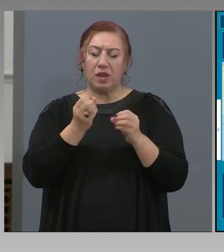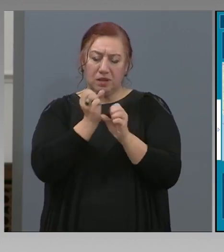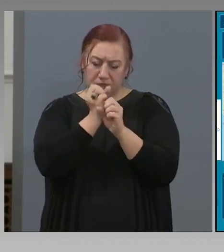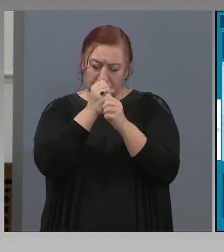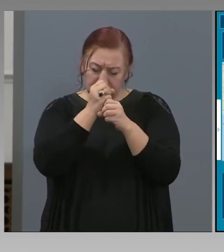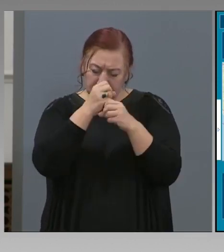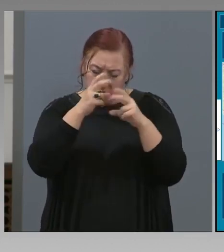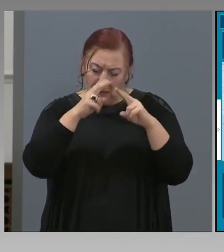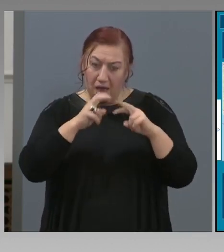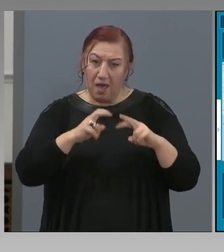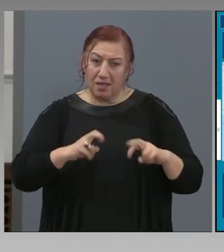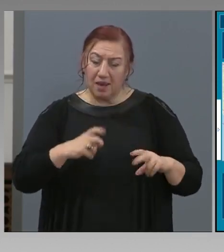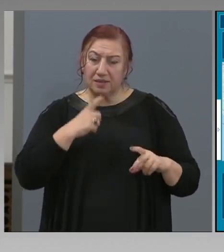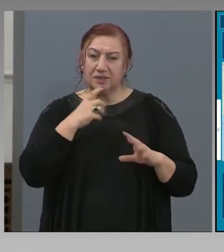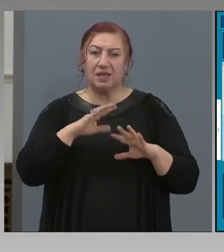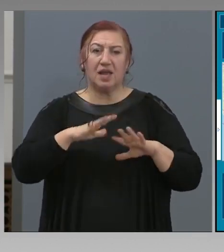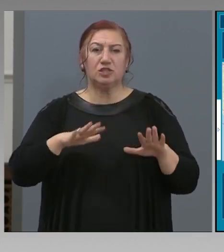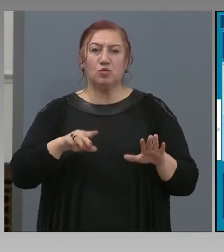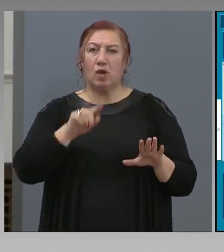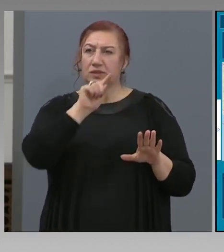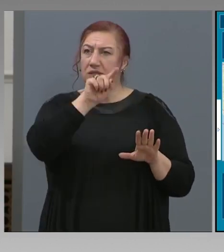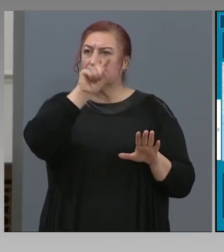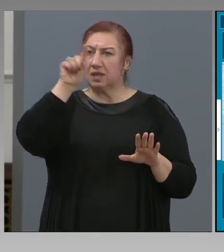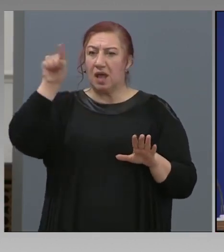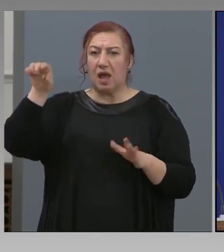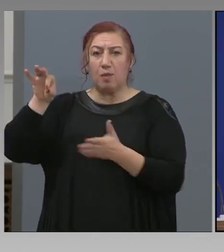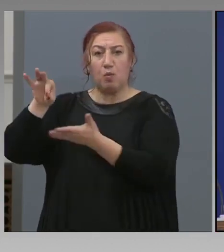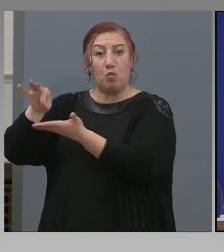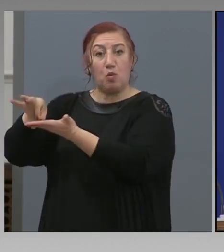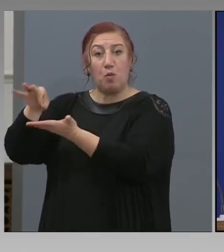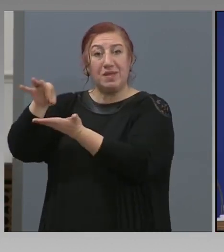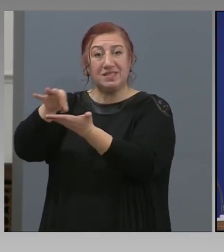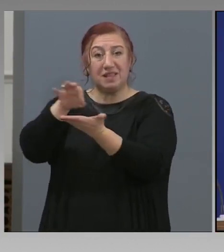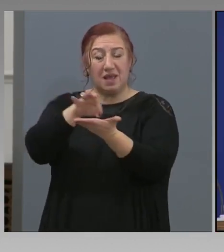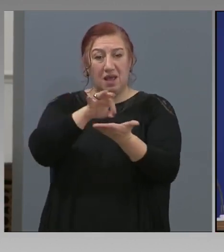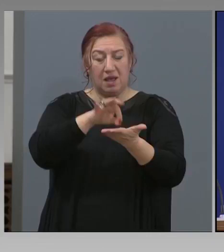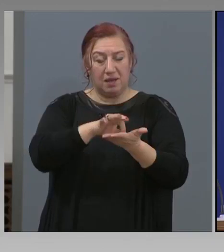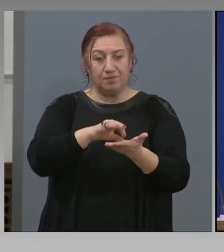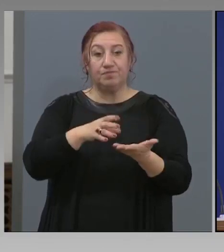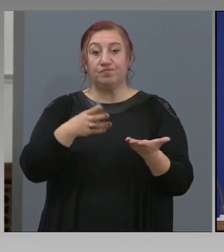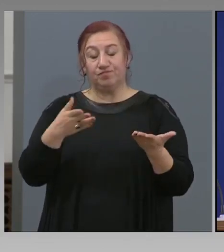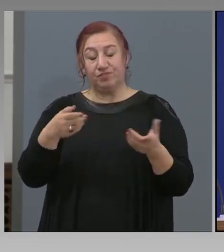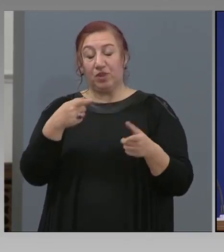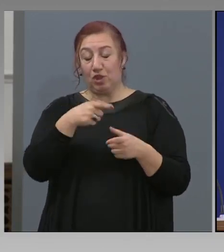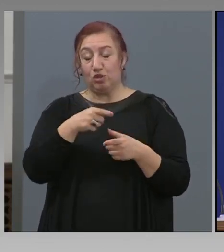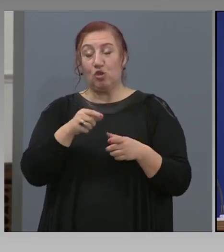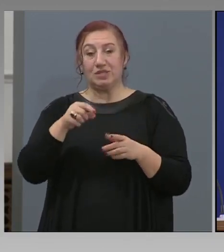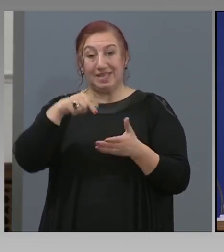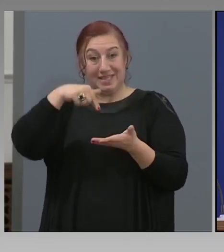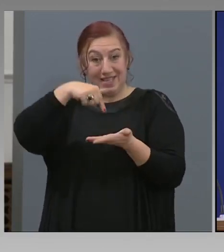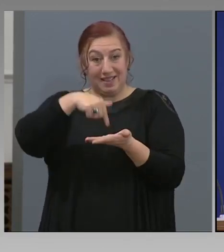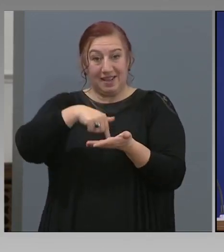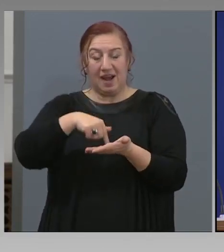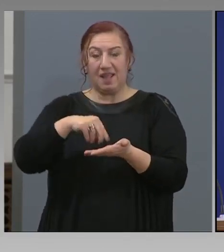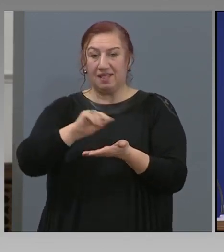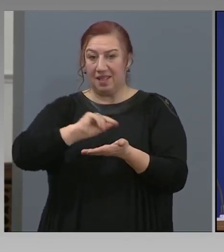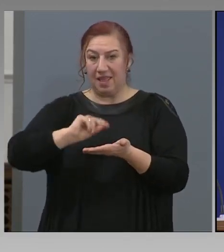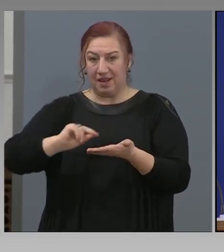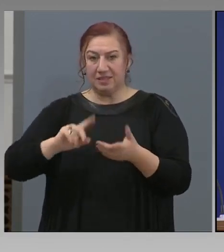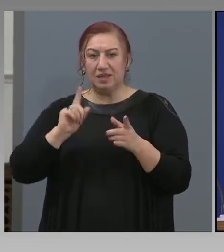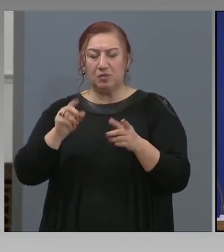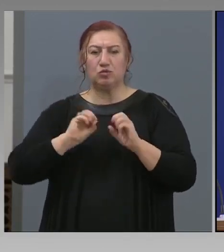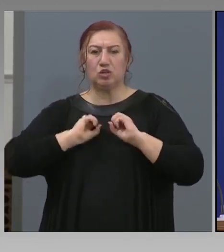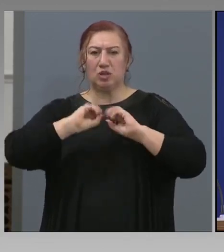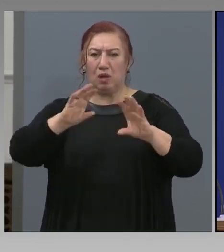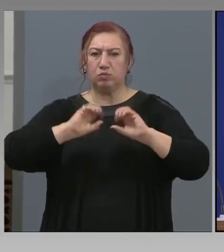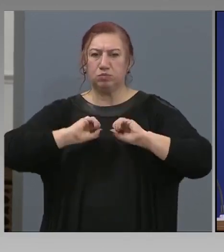за ситуацията. Така че този регистр, централния, може да подават данни на